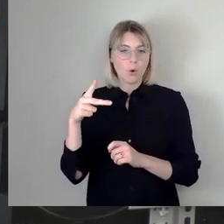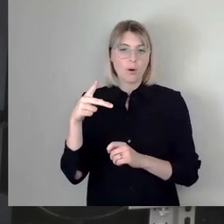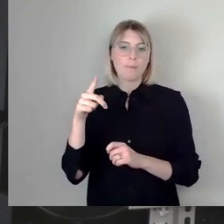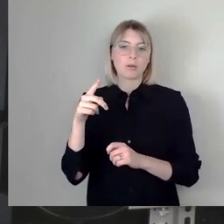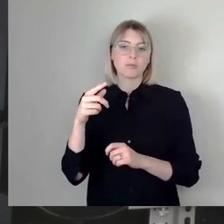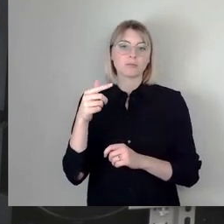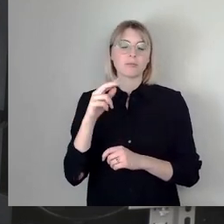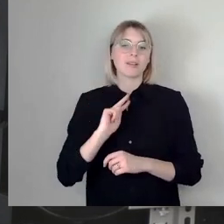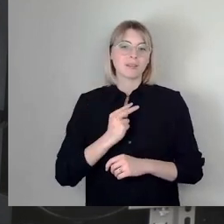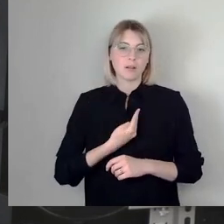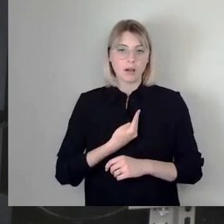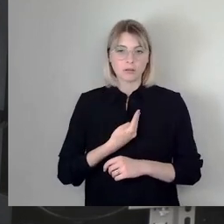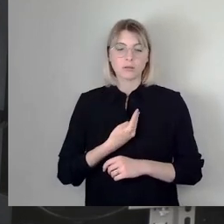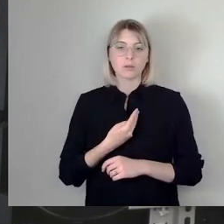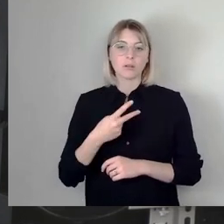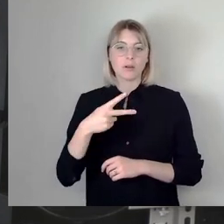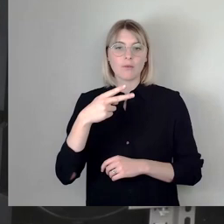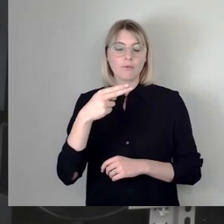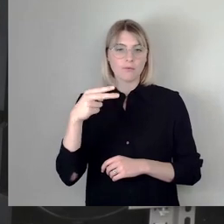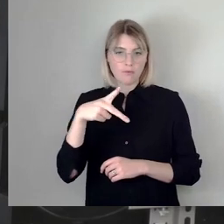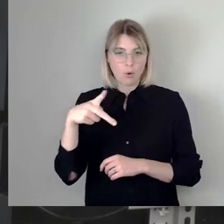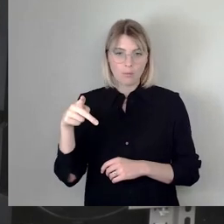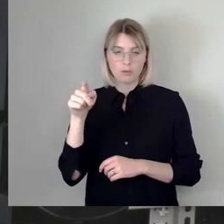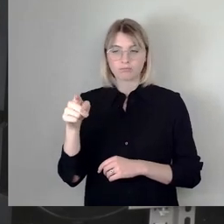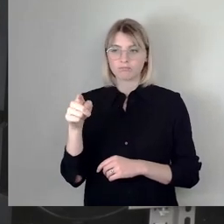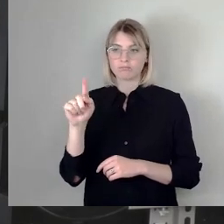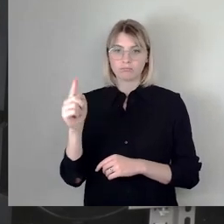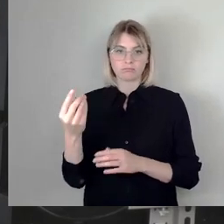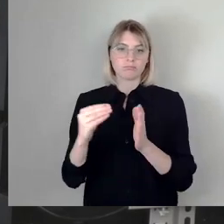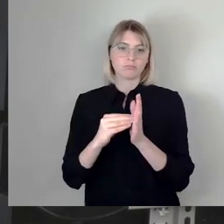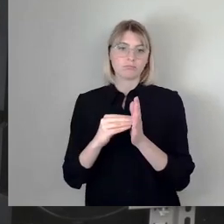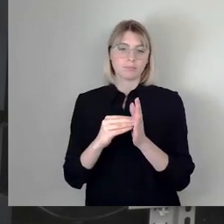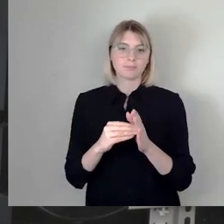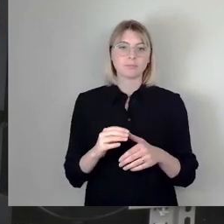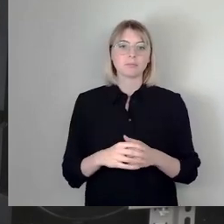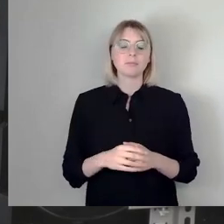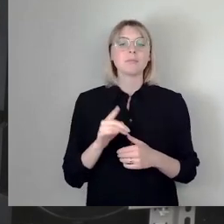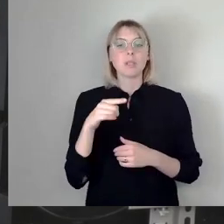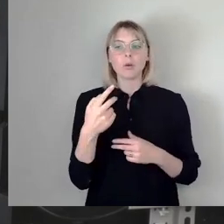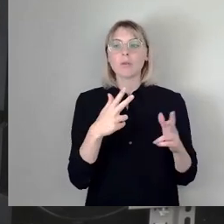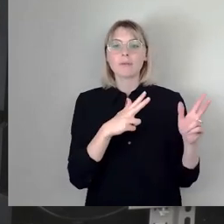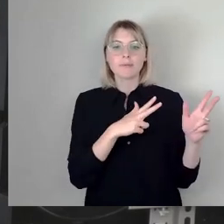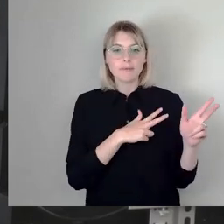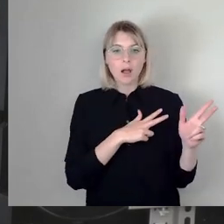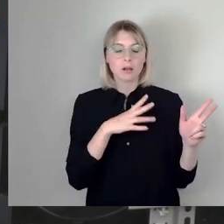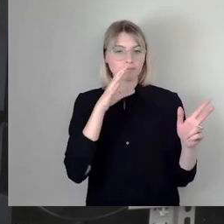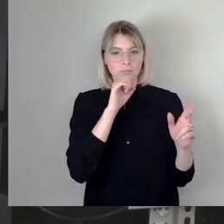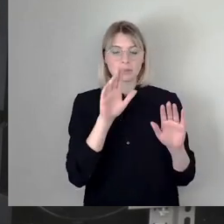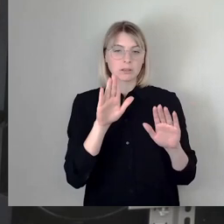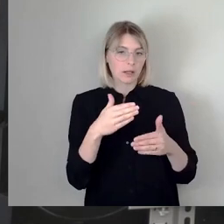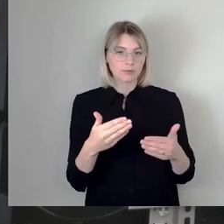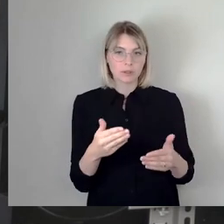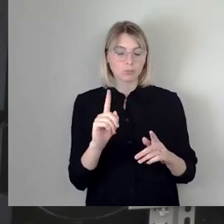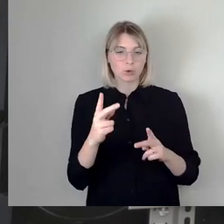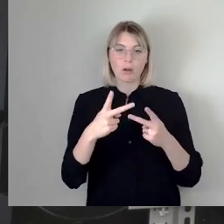ist eine offensichtliche Heuchelei, hier die Wahrheit zu verschweigen, diese umzudeuten in berätes und allgemeines Sprechen über